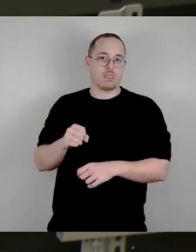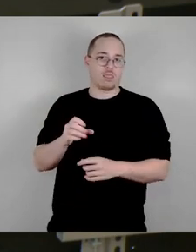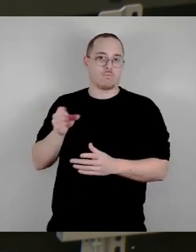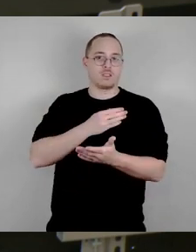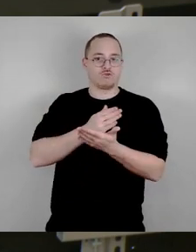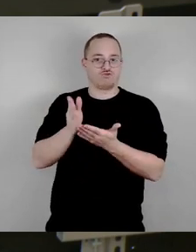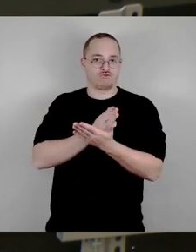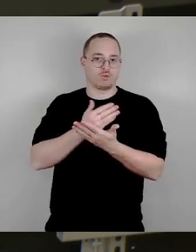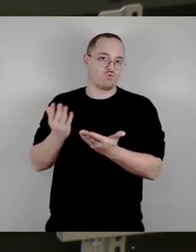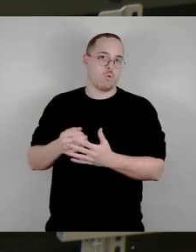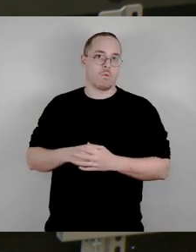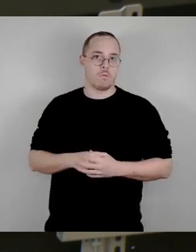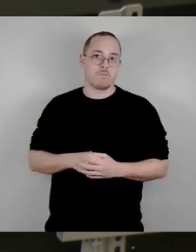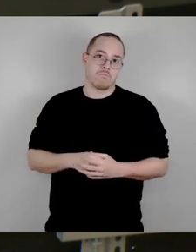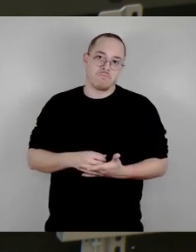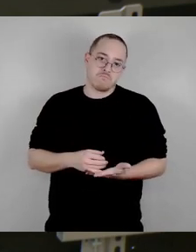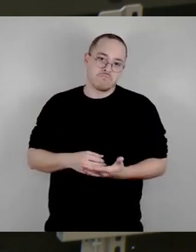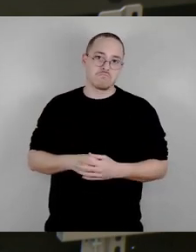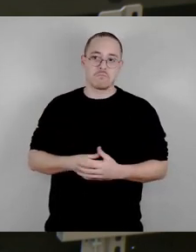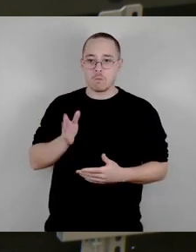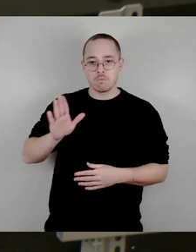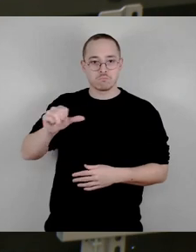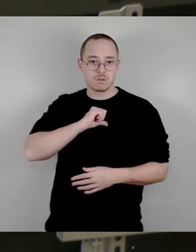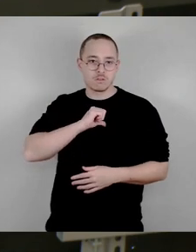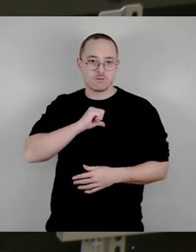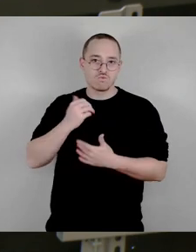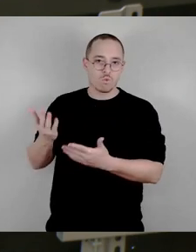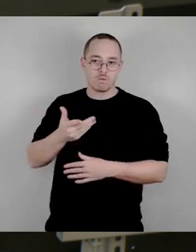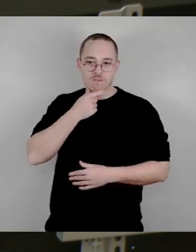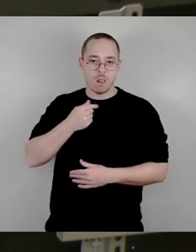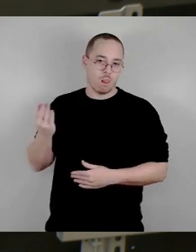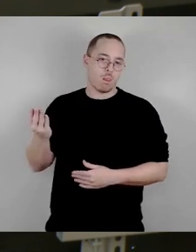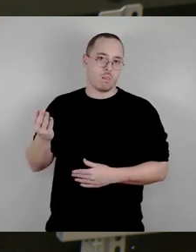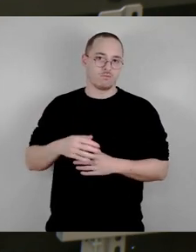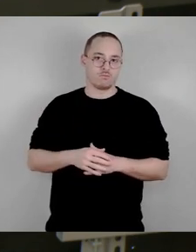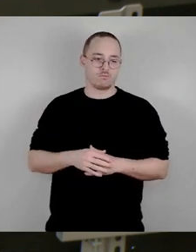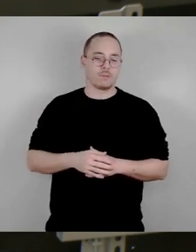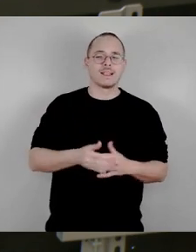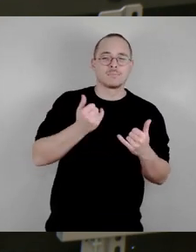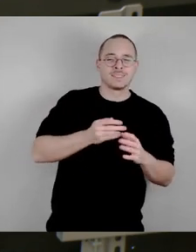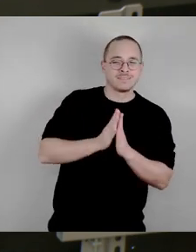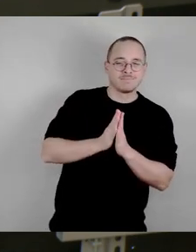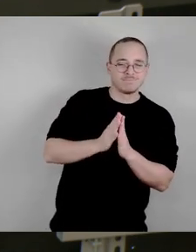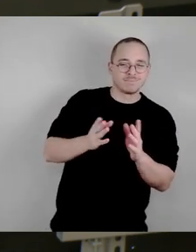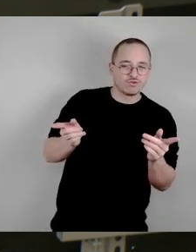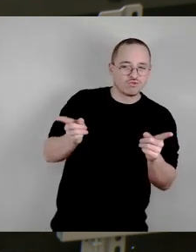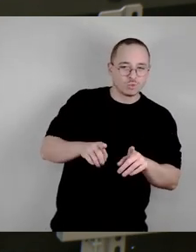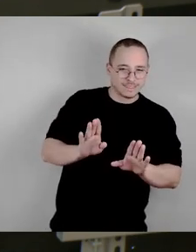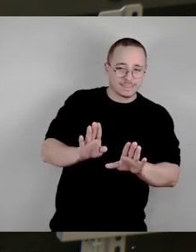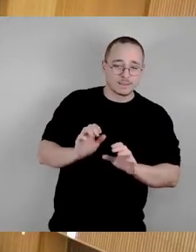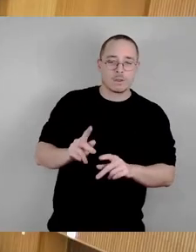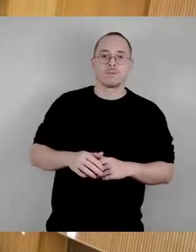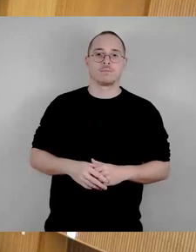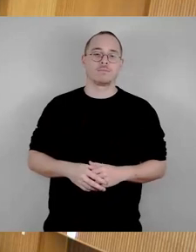Eigentümer reingekommen. Ganz klar, das ist deren Interesse. Aber die Stadt hatte auch wenig zum Gegenhalten. Vielen Dank.